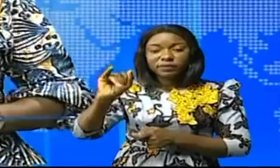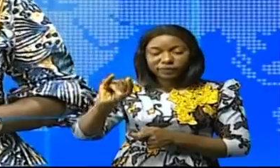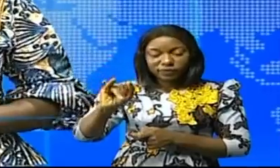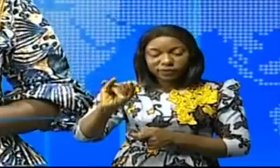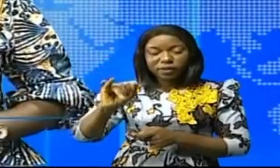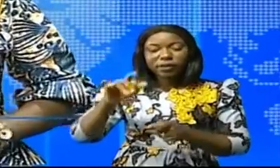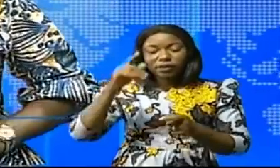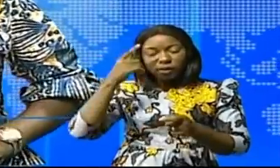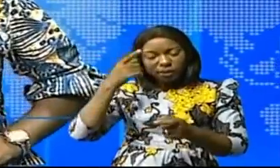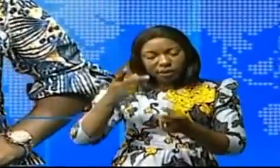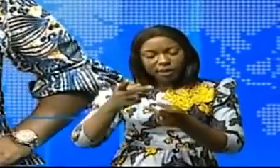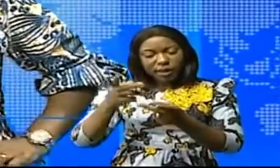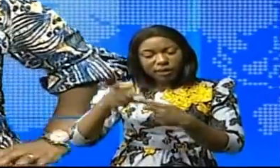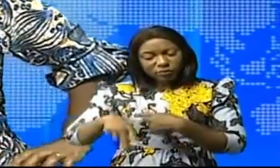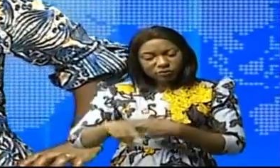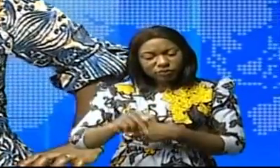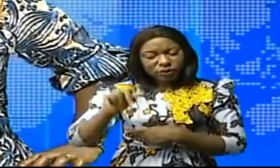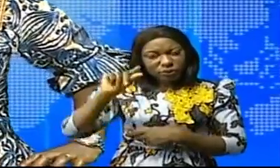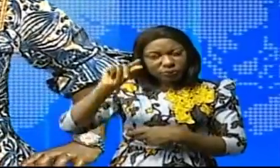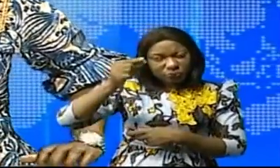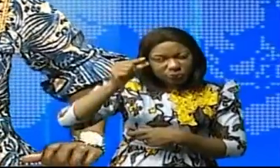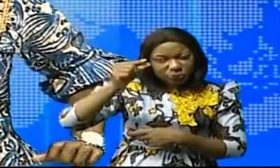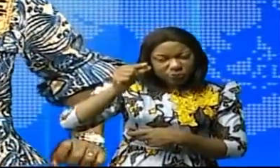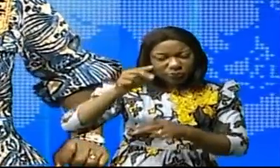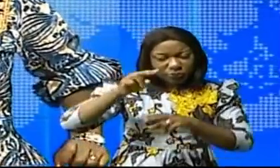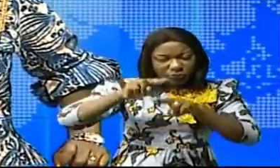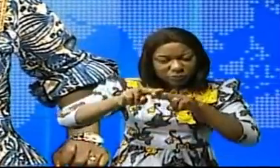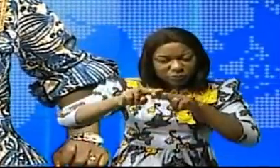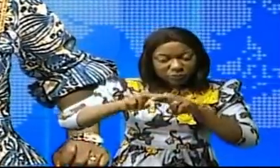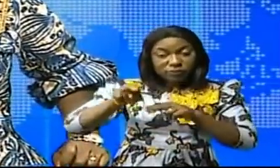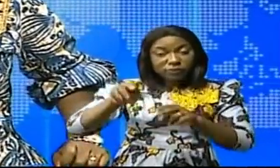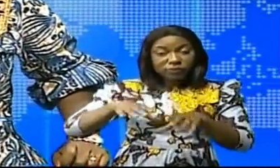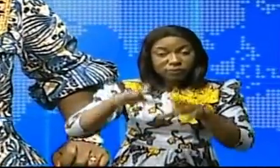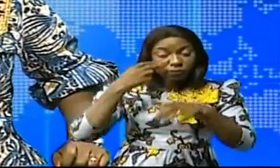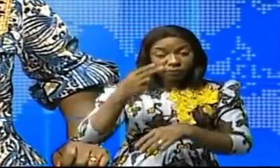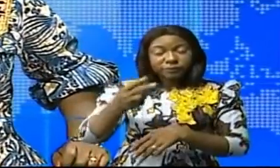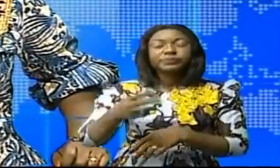principalement minière, qui leur a accordé une interview.